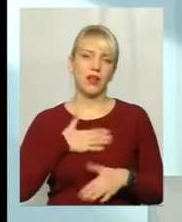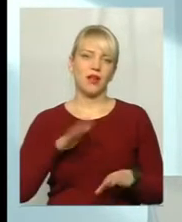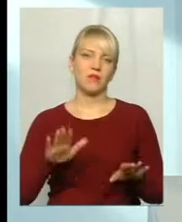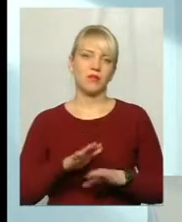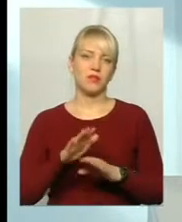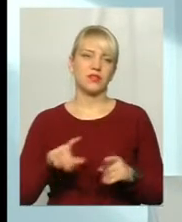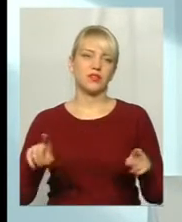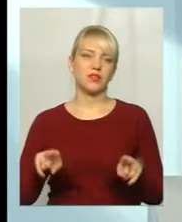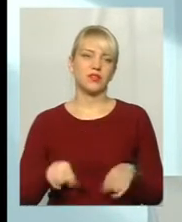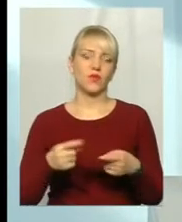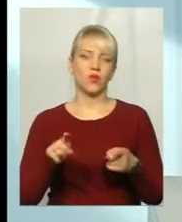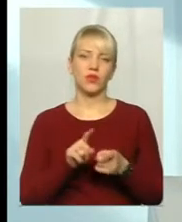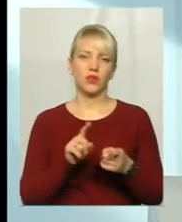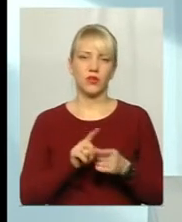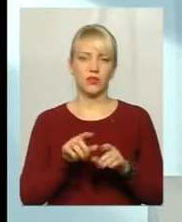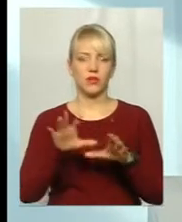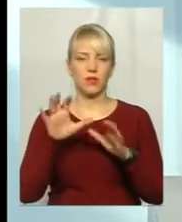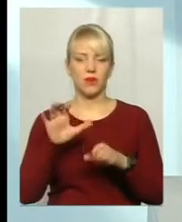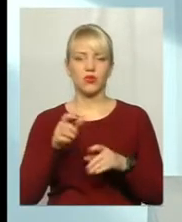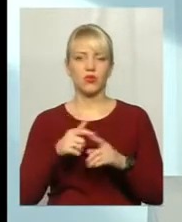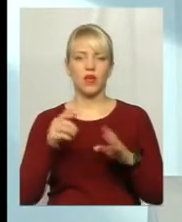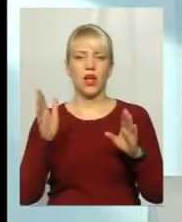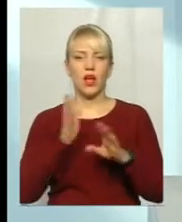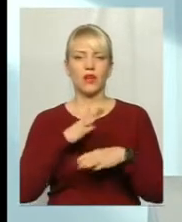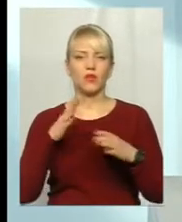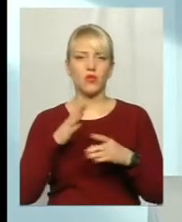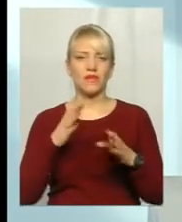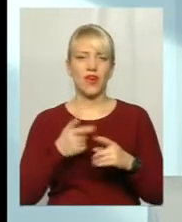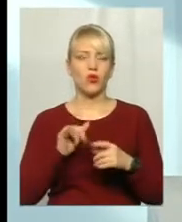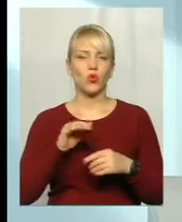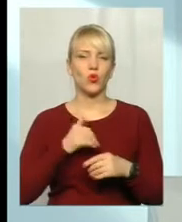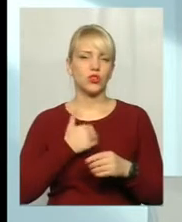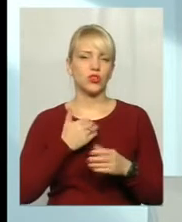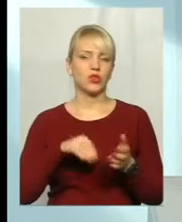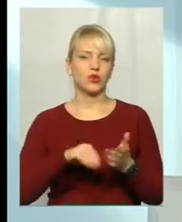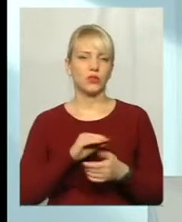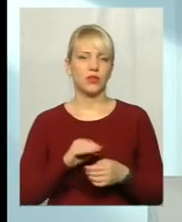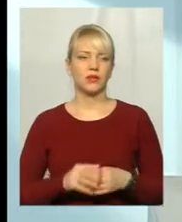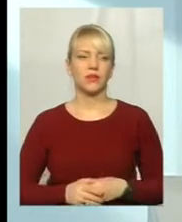створюють відповідно таку більш приймаючу атмосферу і хочеться знову таки щось купити. І, до речі,